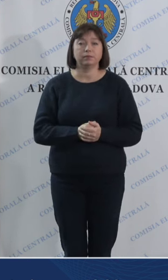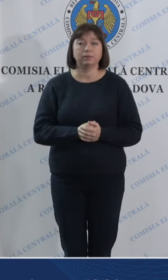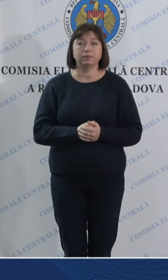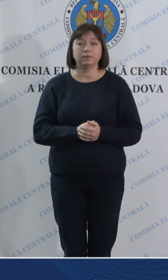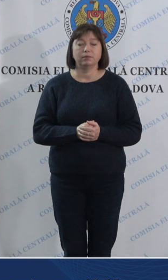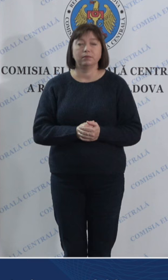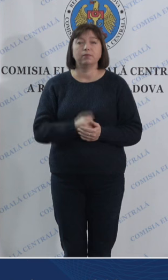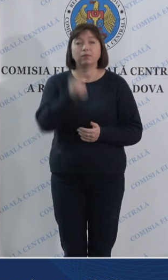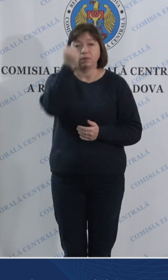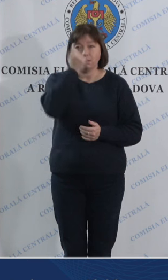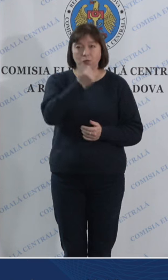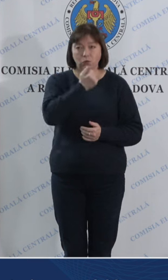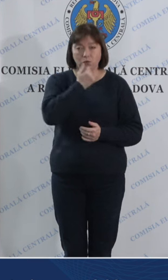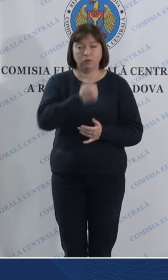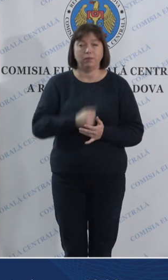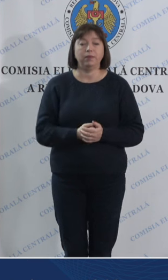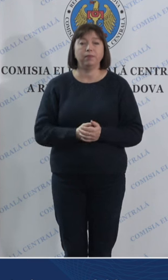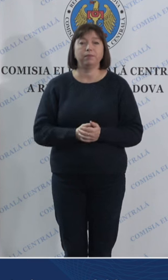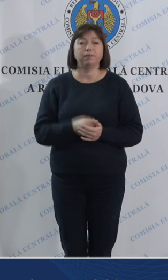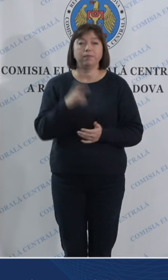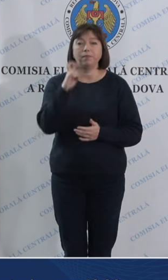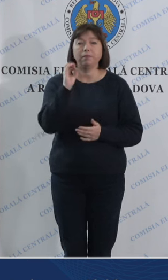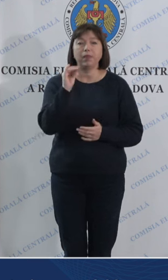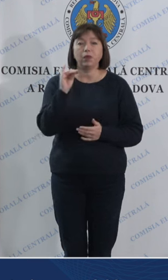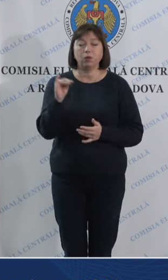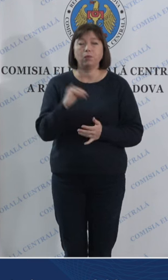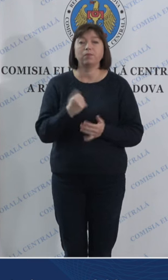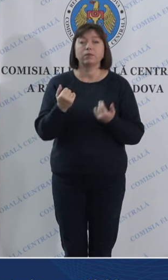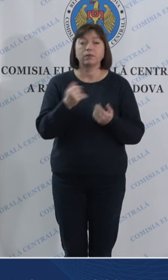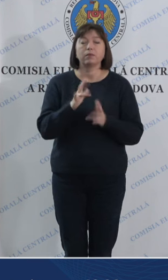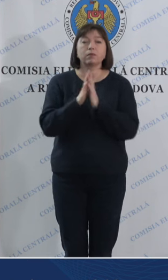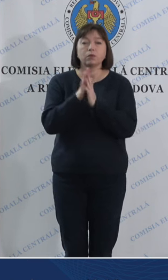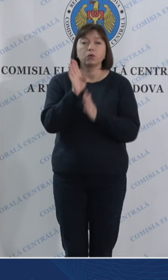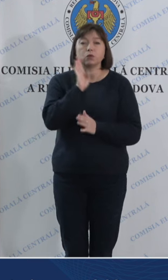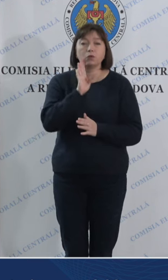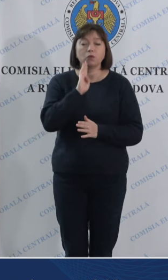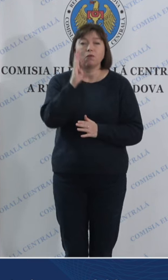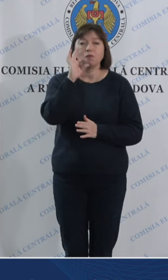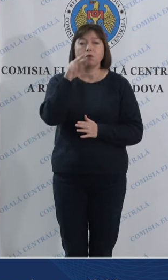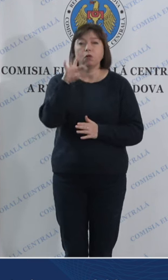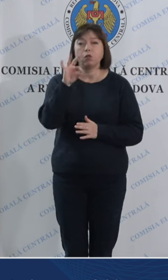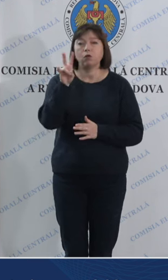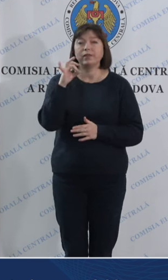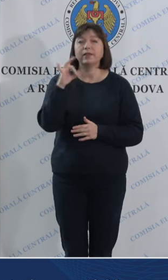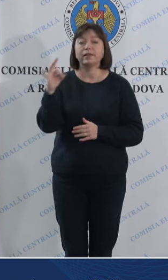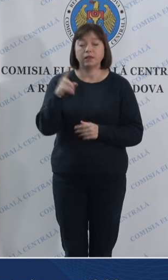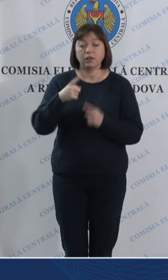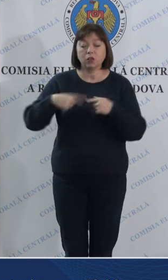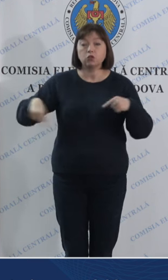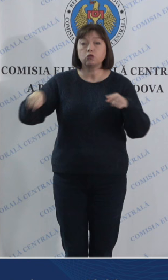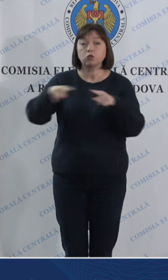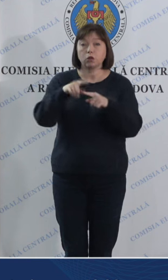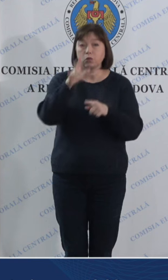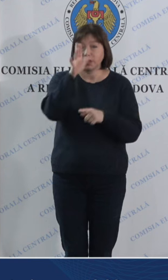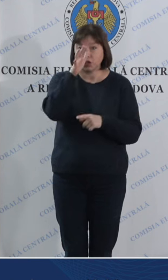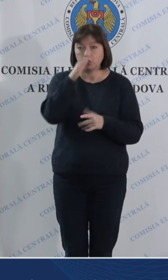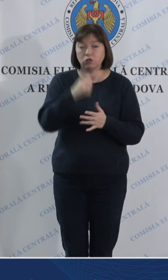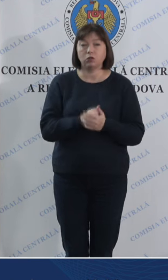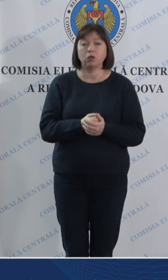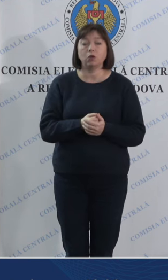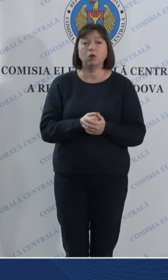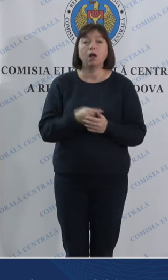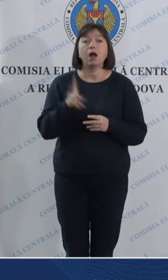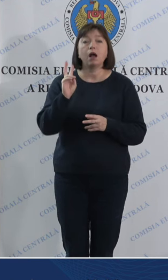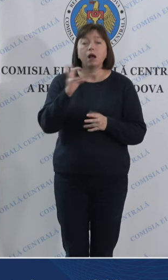Mulțumim, doamnă Beiu. Și am să rugă acum pe doamna voluntir din circunscripția Chișinău,